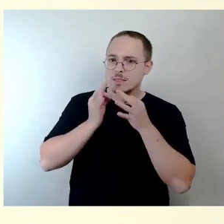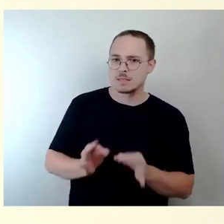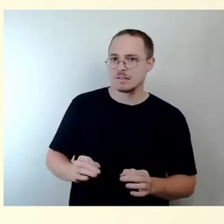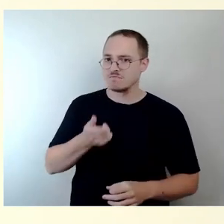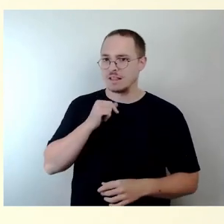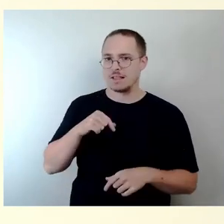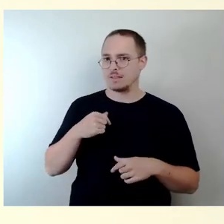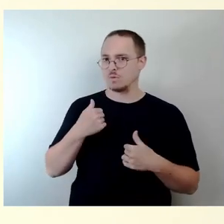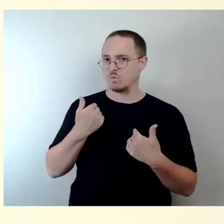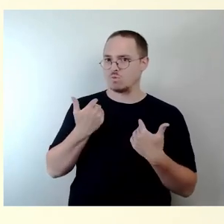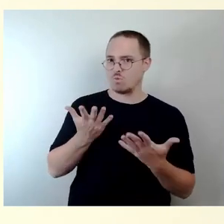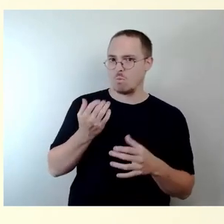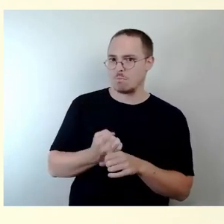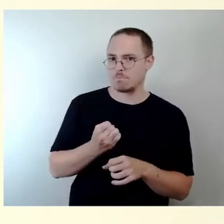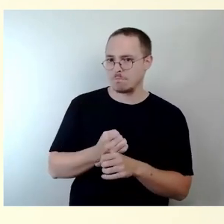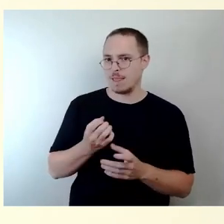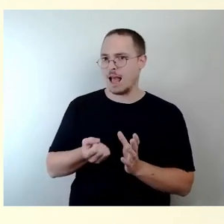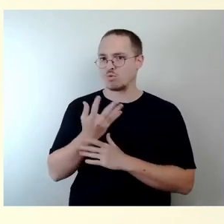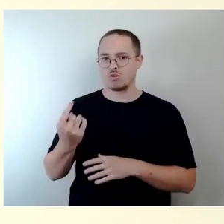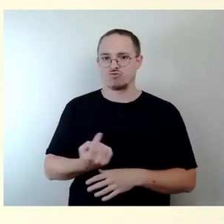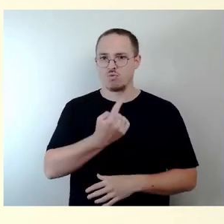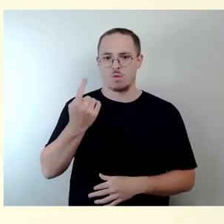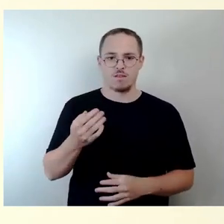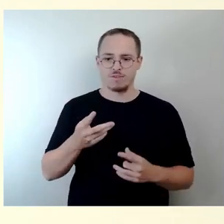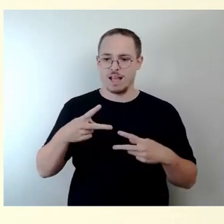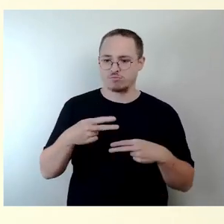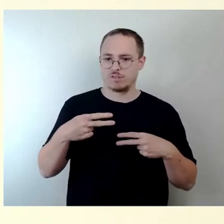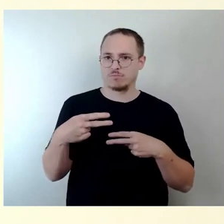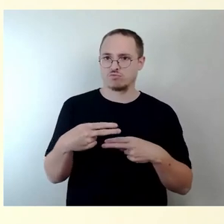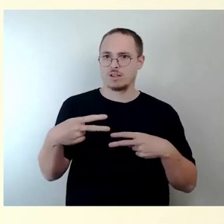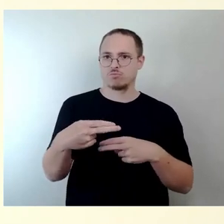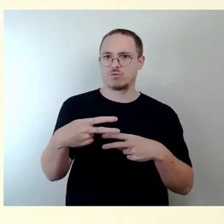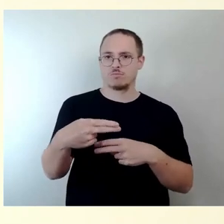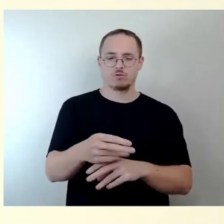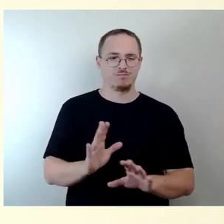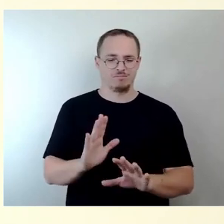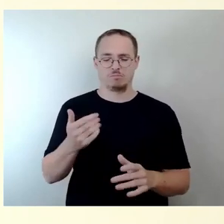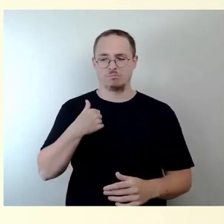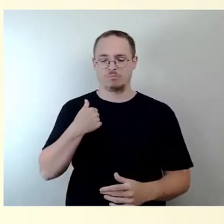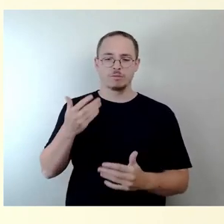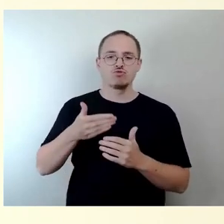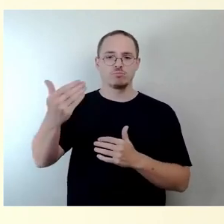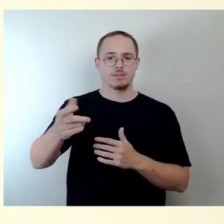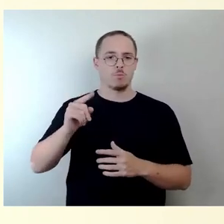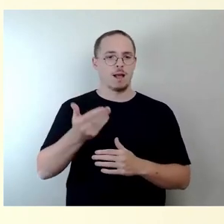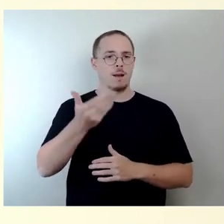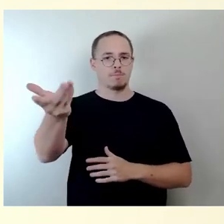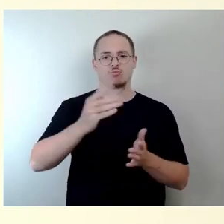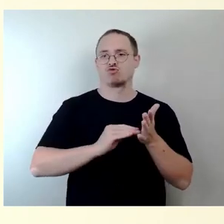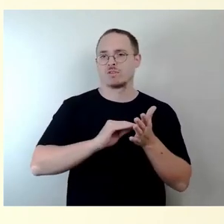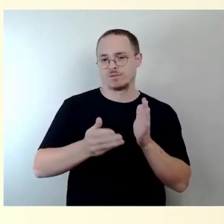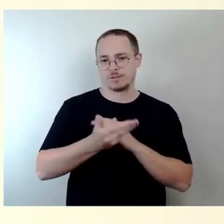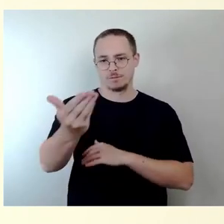wir hier uns abschnittsweise vortasten. Das würde ich im Zweifelsfall schriftlich nachreichen. Aber um es mal so zu sagen,